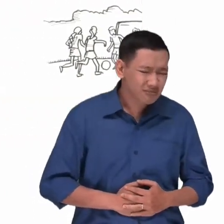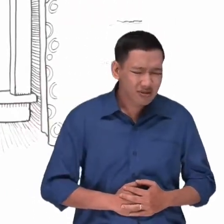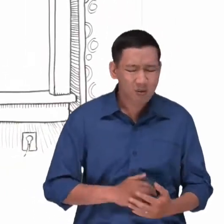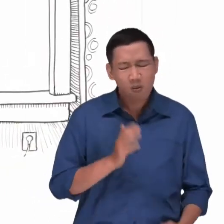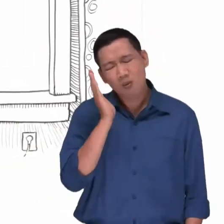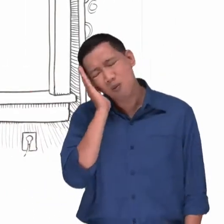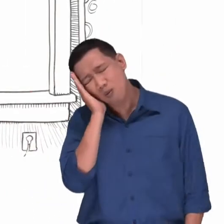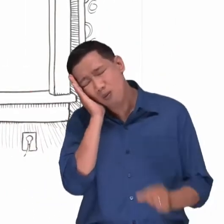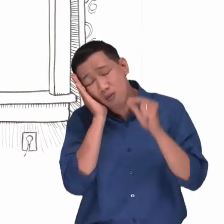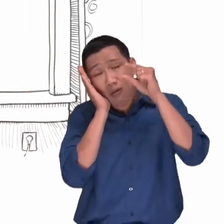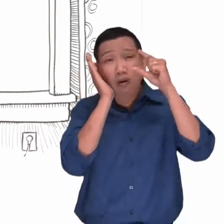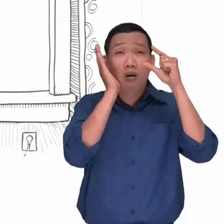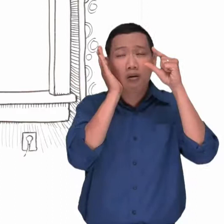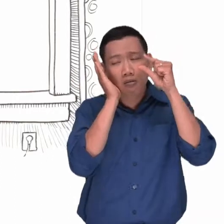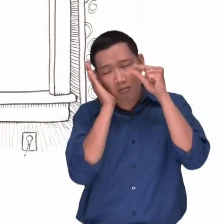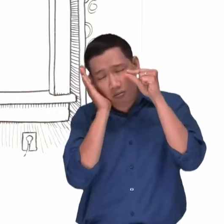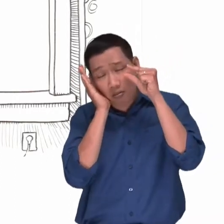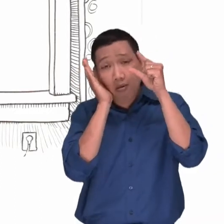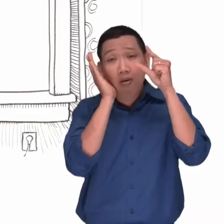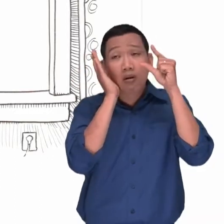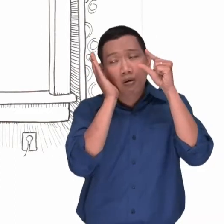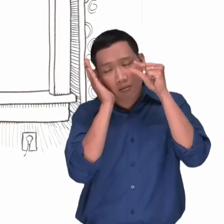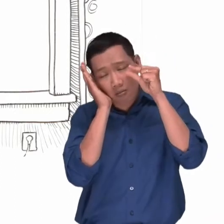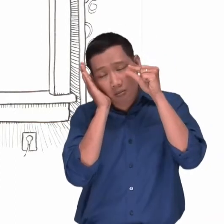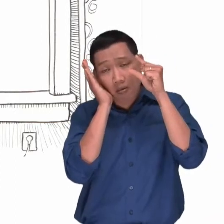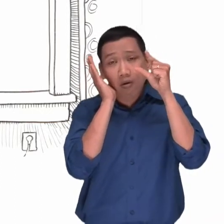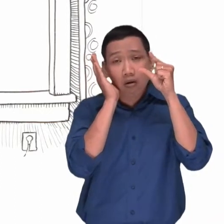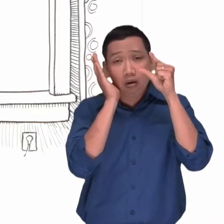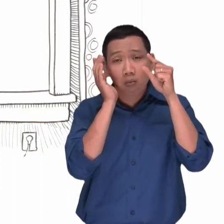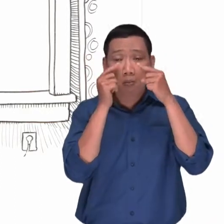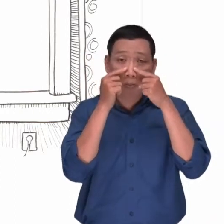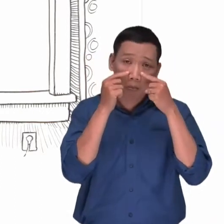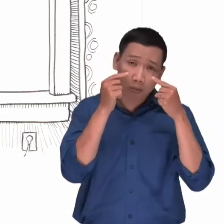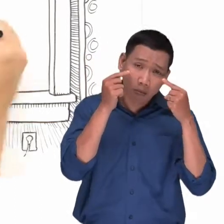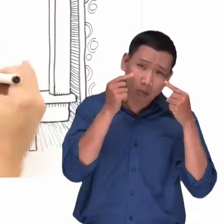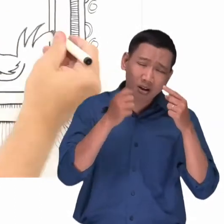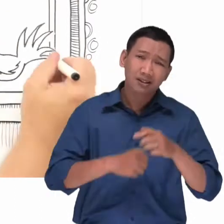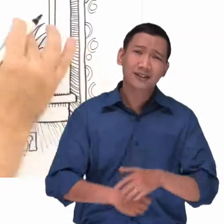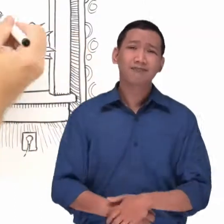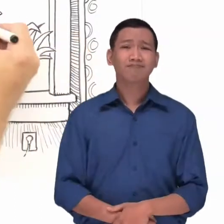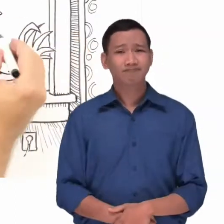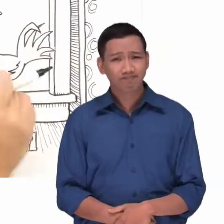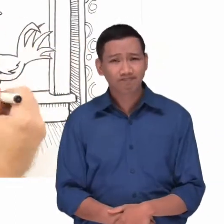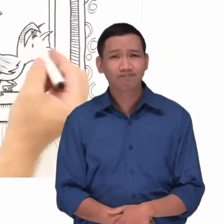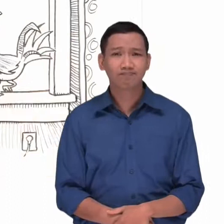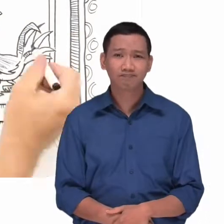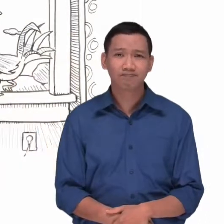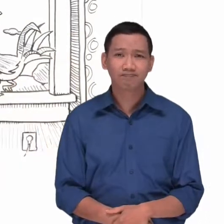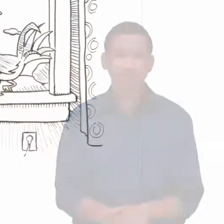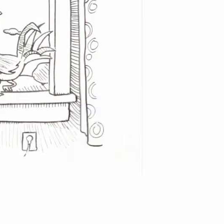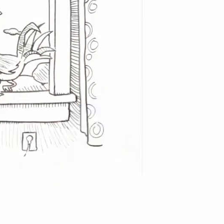Sự căng thẳng có thể ảnh hưởng đến sức khỏe Bụng của bạn có thể như thát lại và bạn không ngủ được